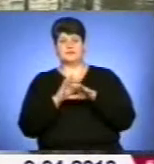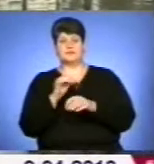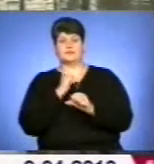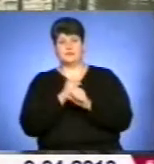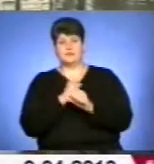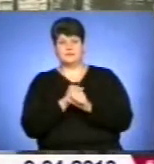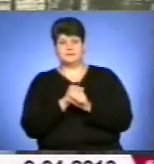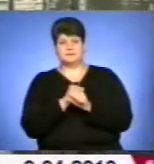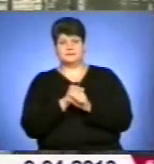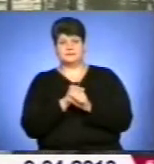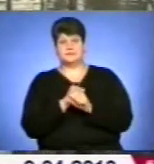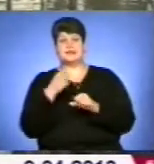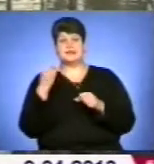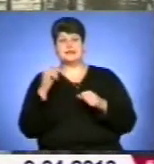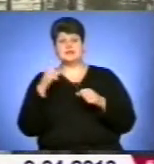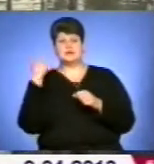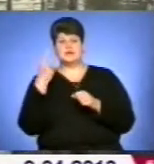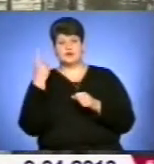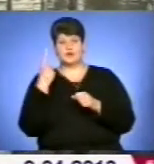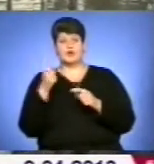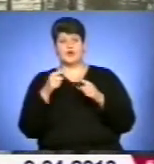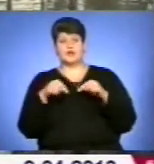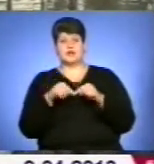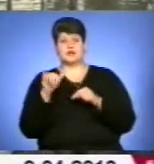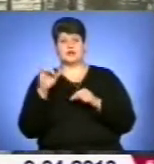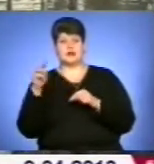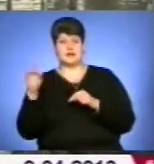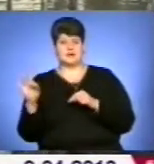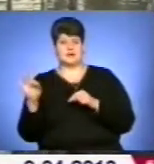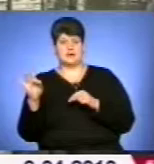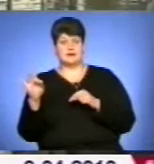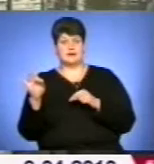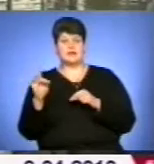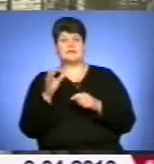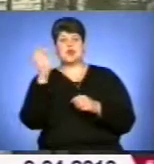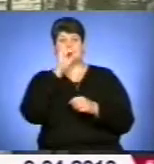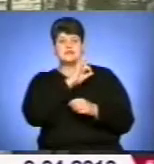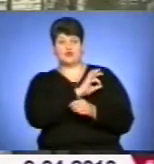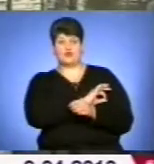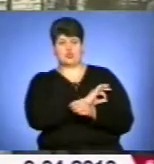із обласною організацією ОТМР, із користувачами